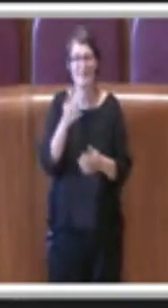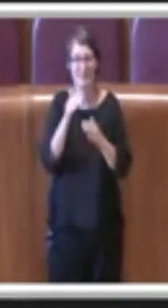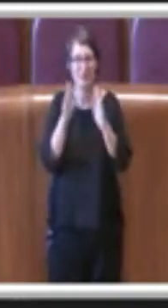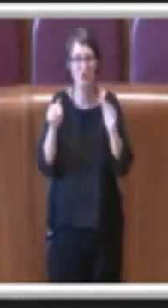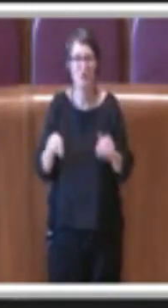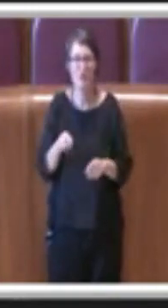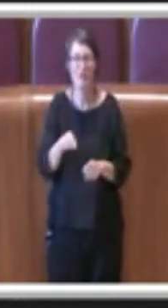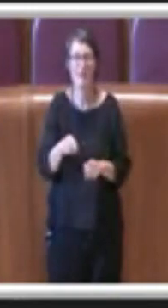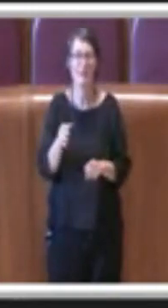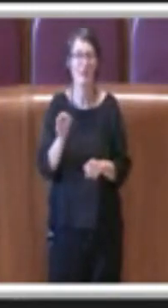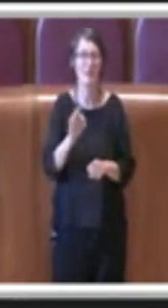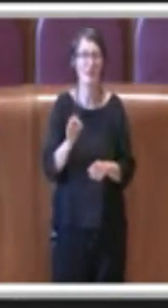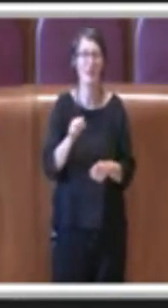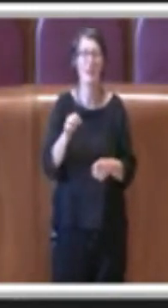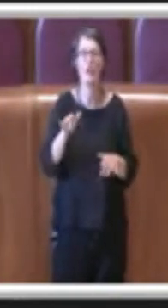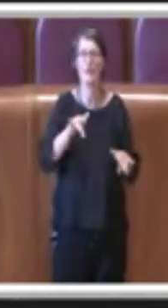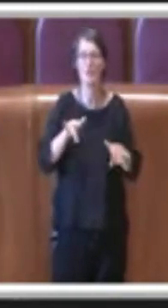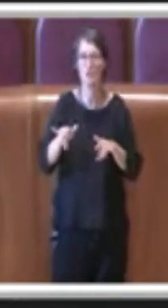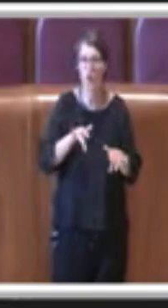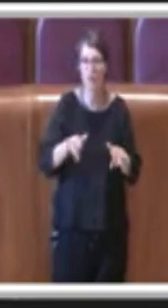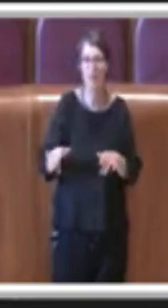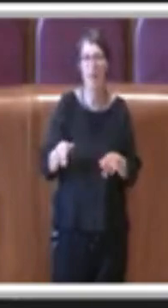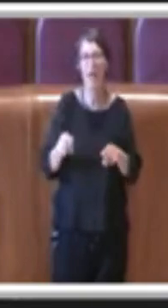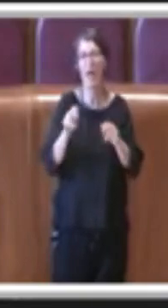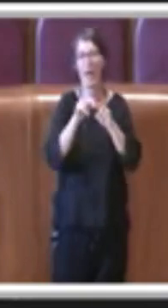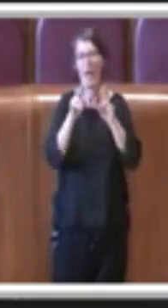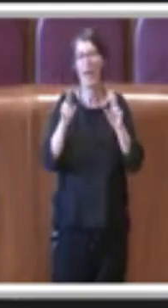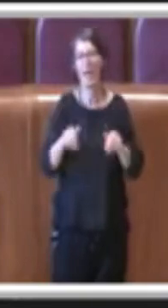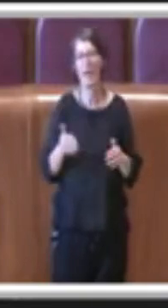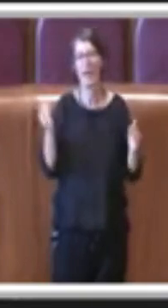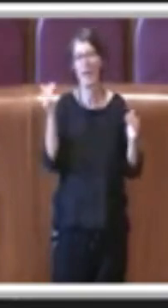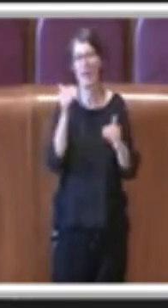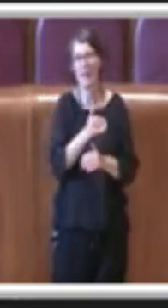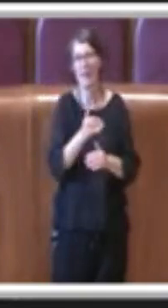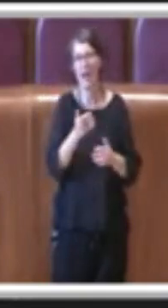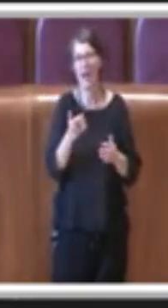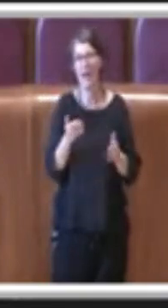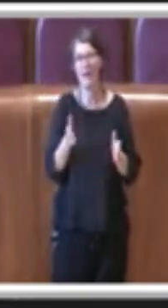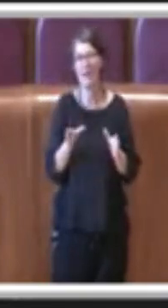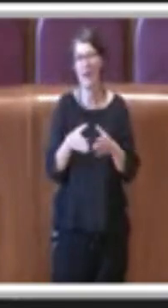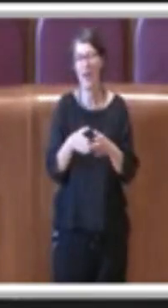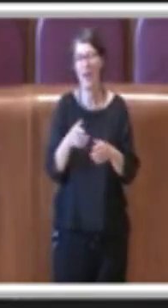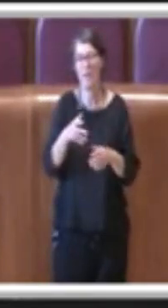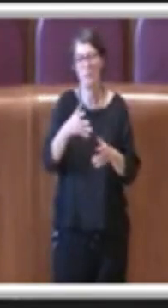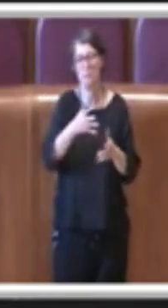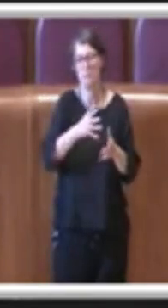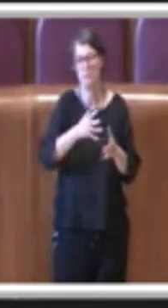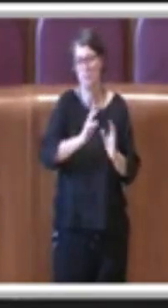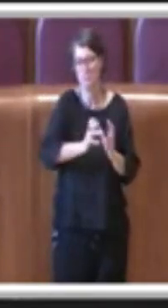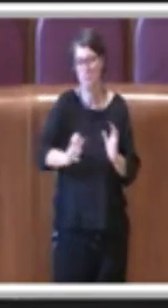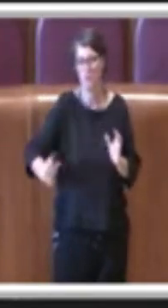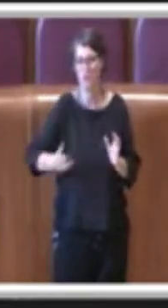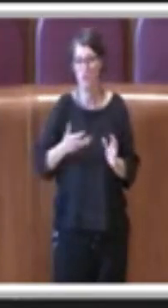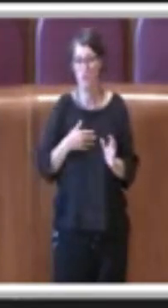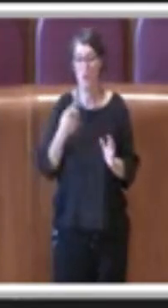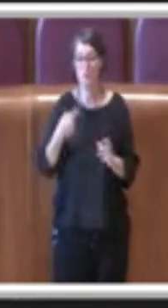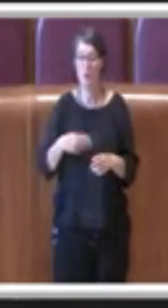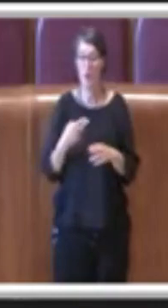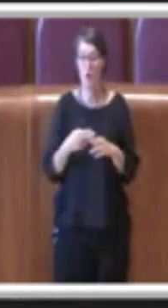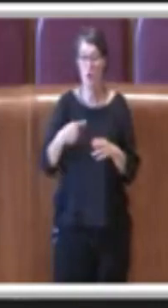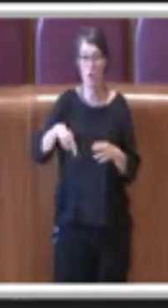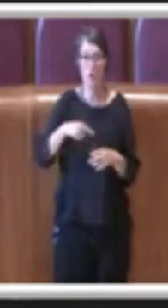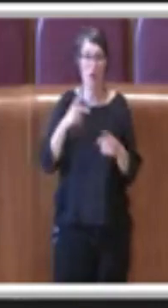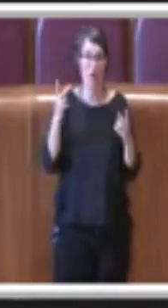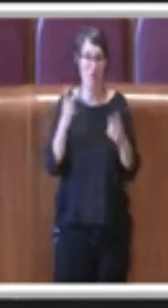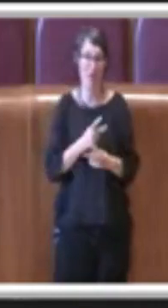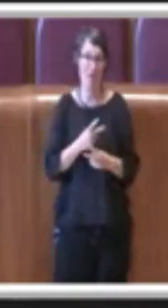genere alimentare, discoteche e nightclub. E quindi devo dire che Roma in questo è molto generosa perché ha